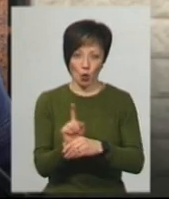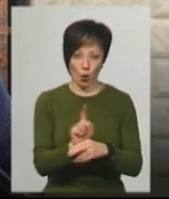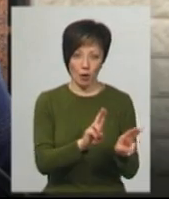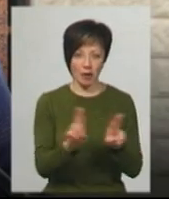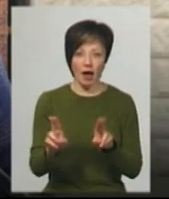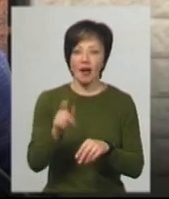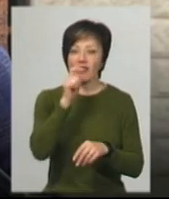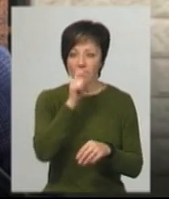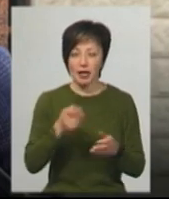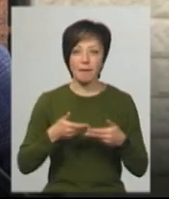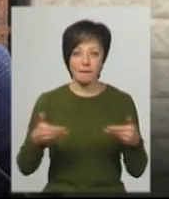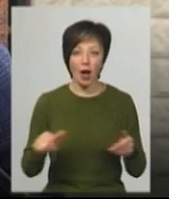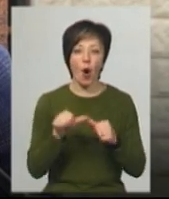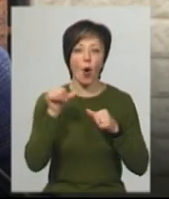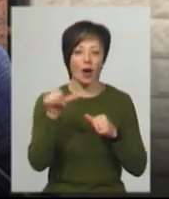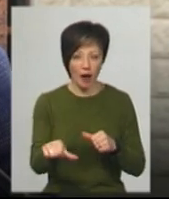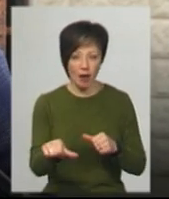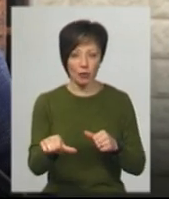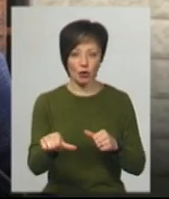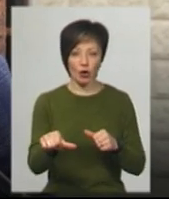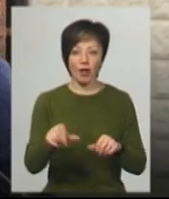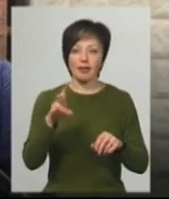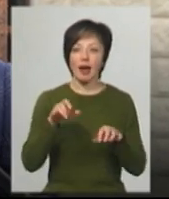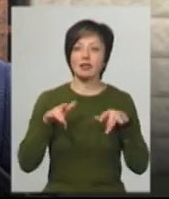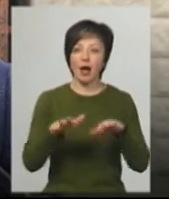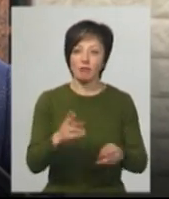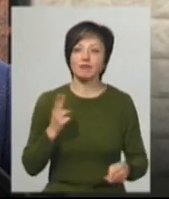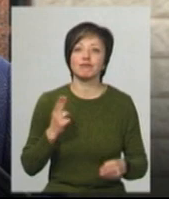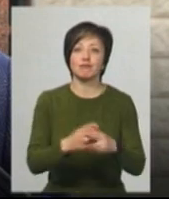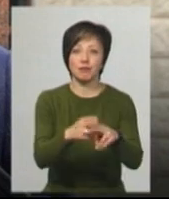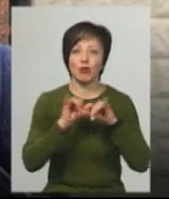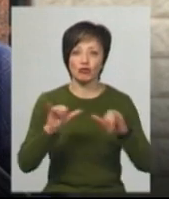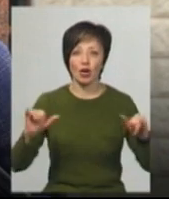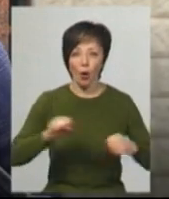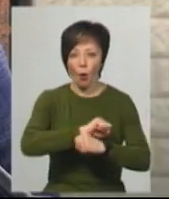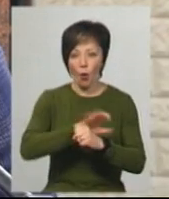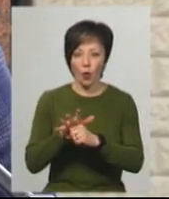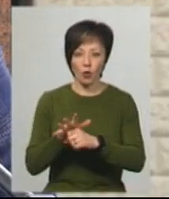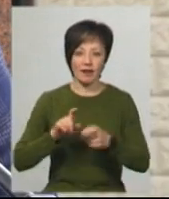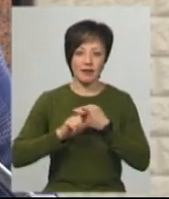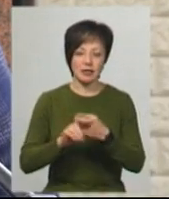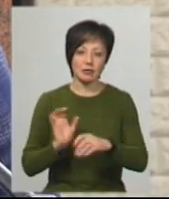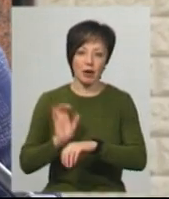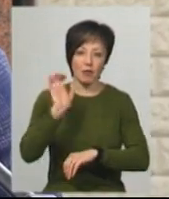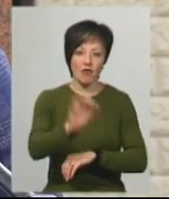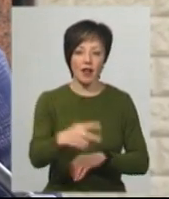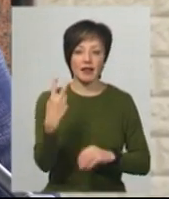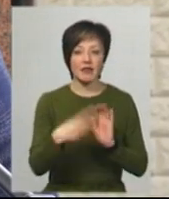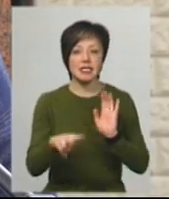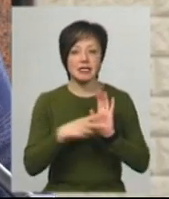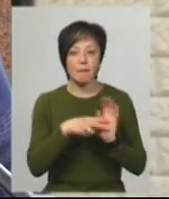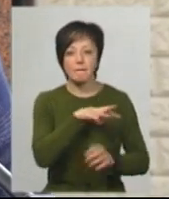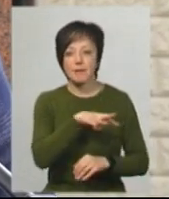ми окремо на заходи протидії поширенню коронавірусу спрямували понад 27